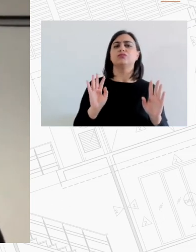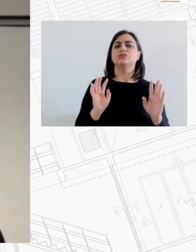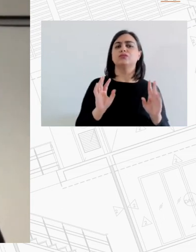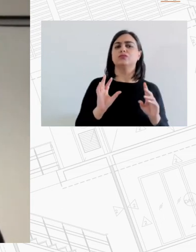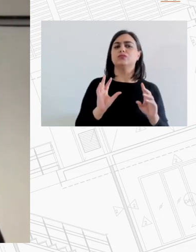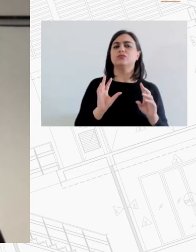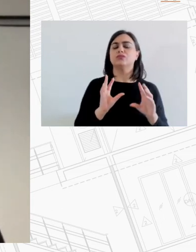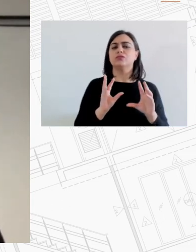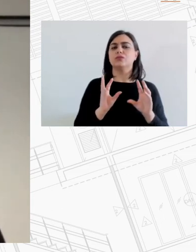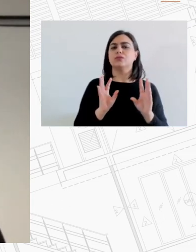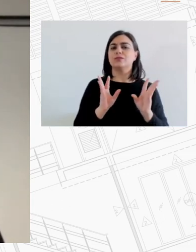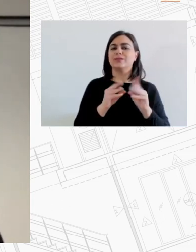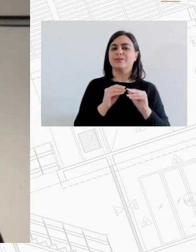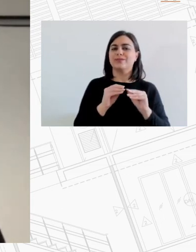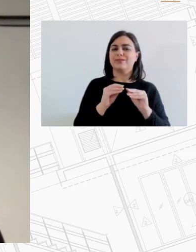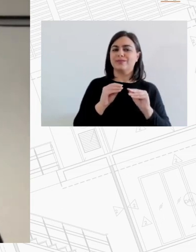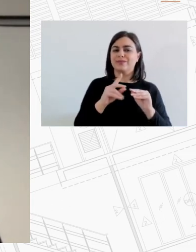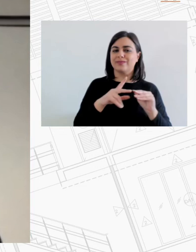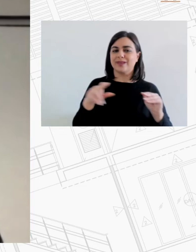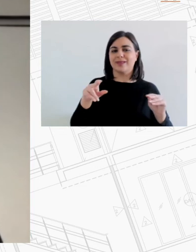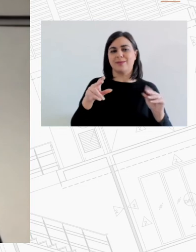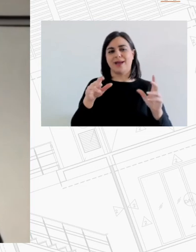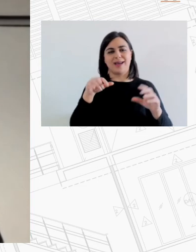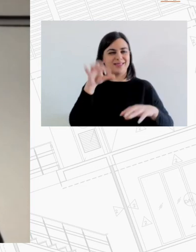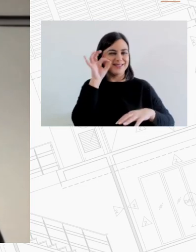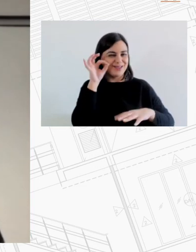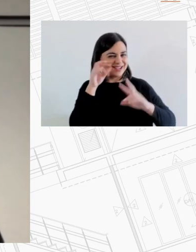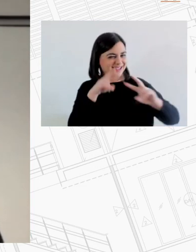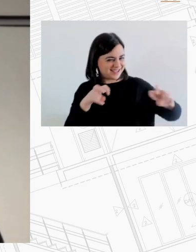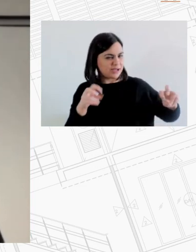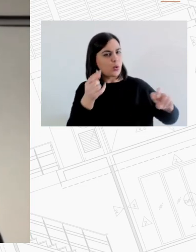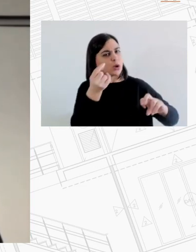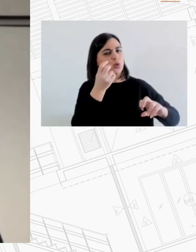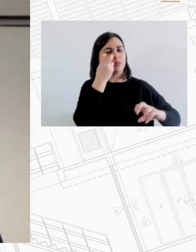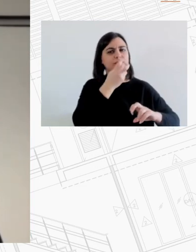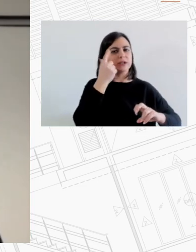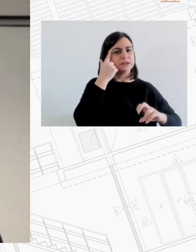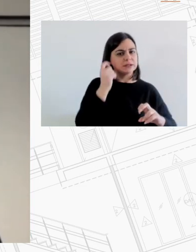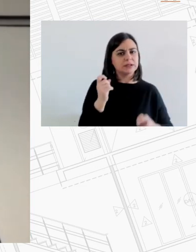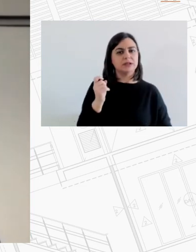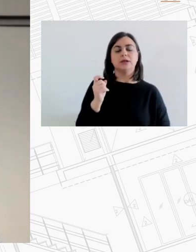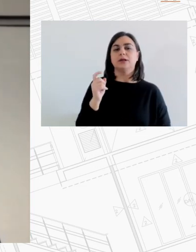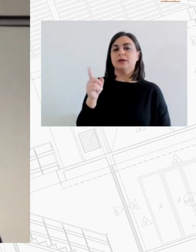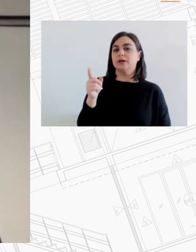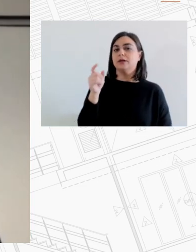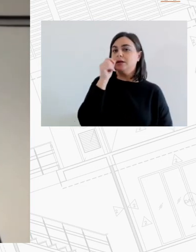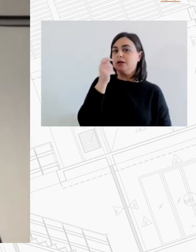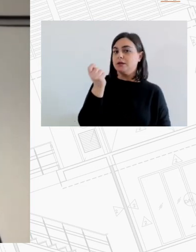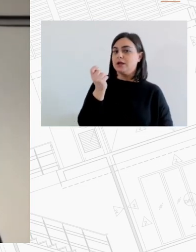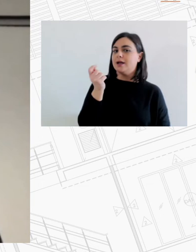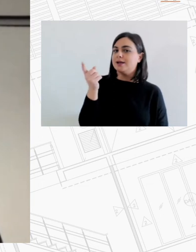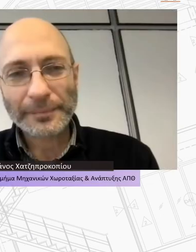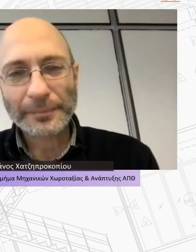με την Μητροπολιτική Αναπτυξιακή στη Θεσσαλονίκη Δεν ξέρω κάτι Θα το λέω σε κάτι που είπατε εσείς με την ευκαιρία